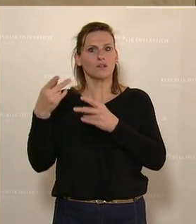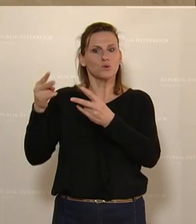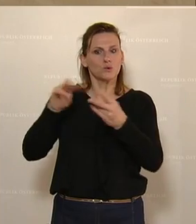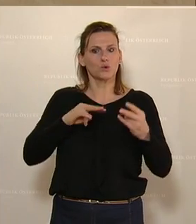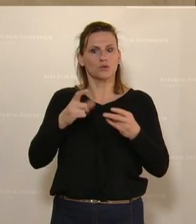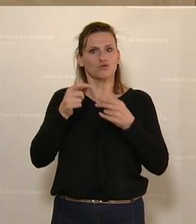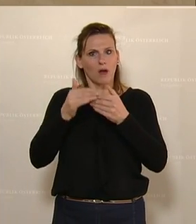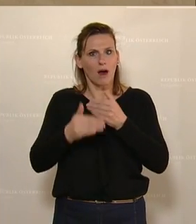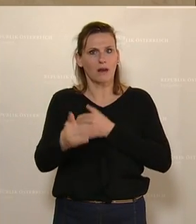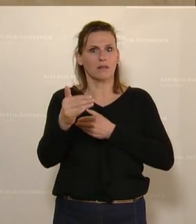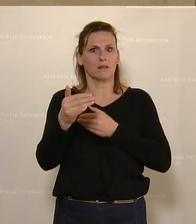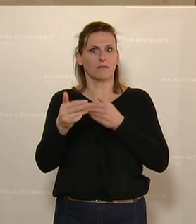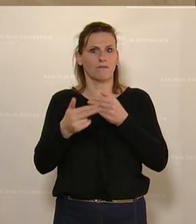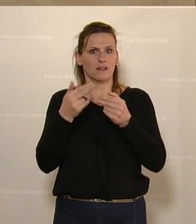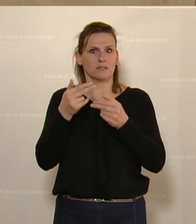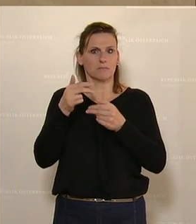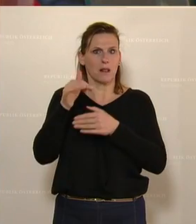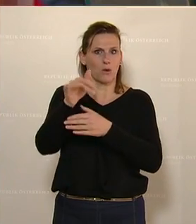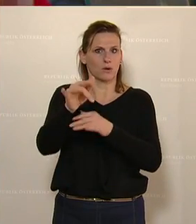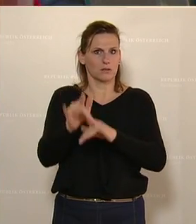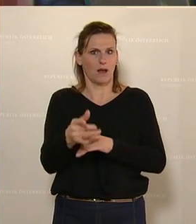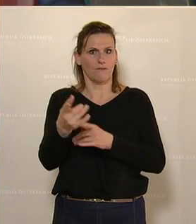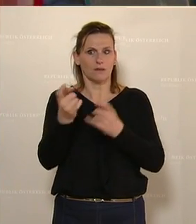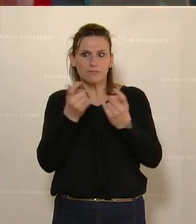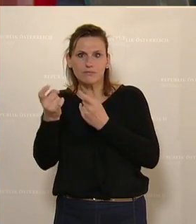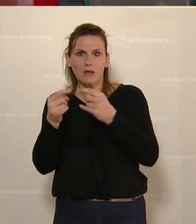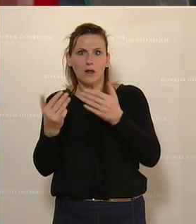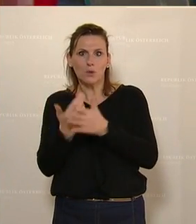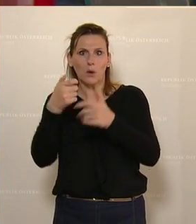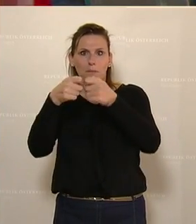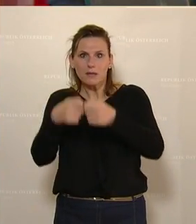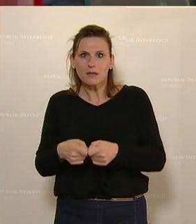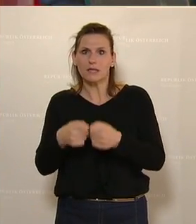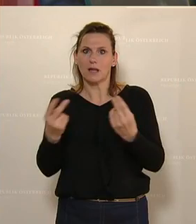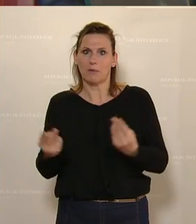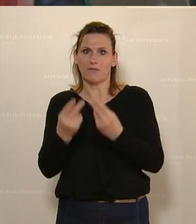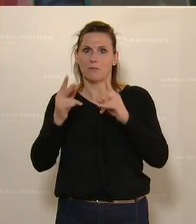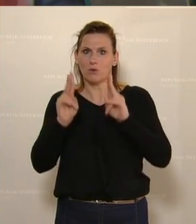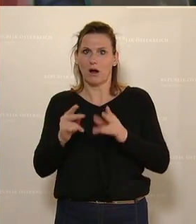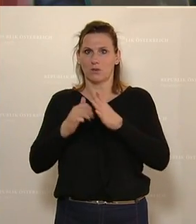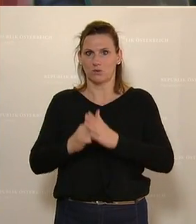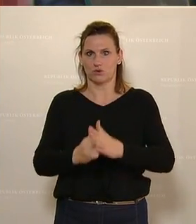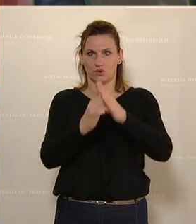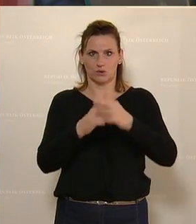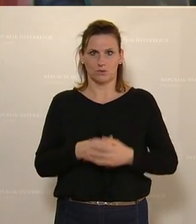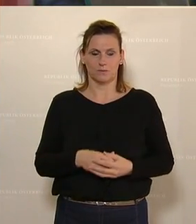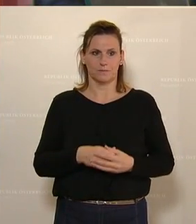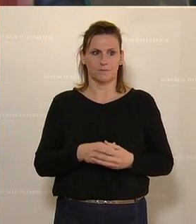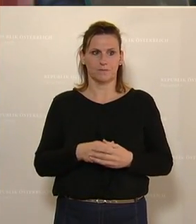eine Mitgliederrückholungsaktion bzw. eine Neuwerbung von Mitgliedern unterstützen wollen. Zusatzfrage?